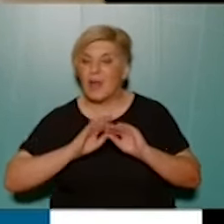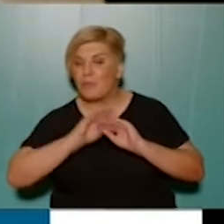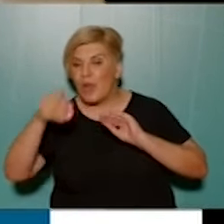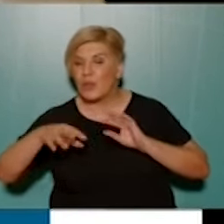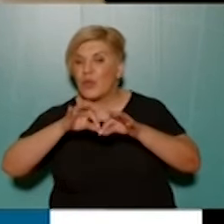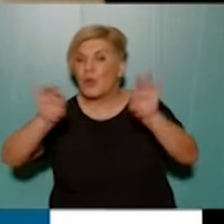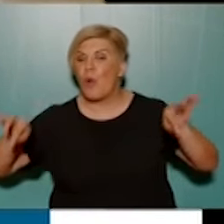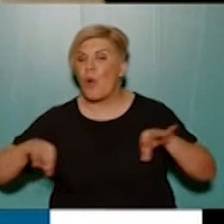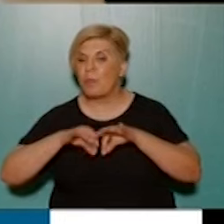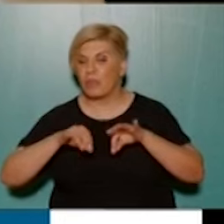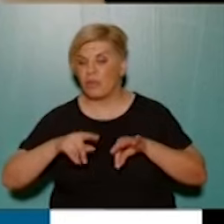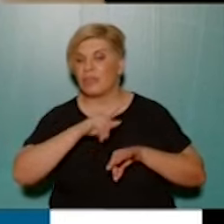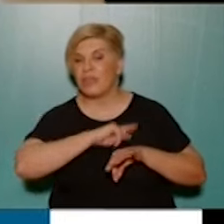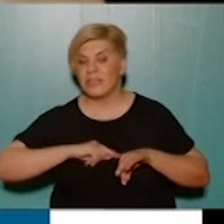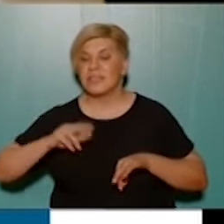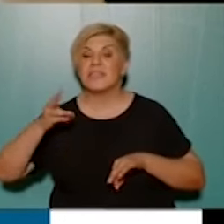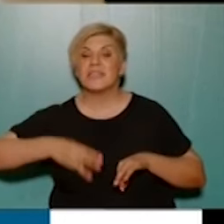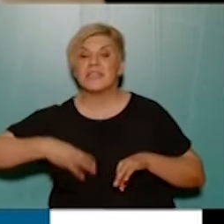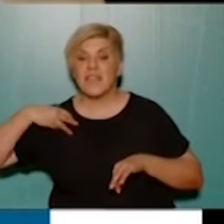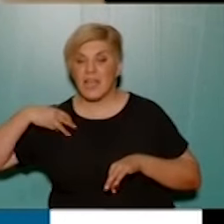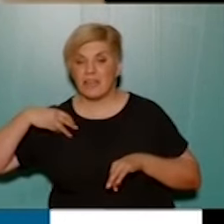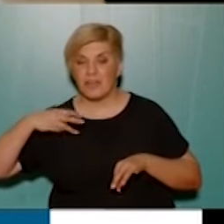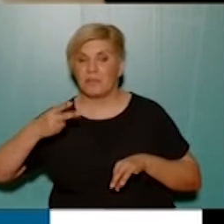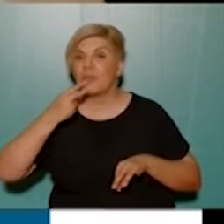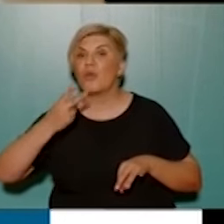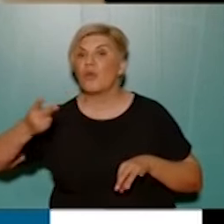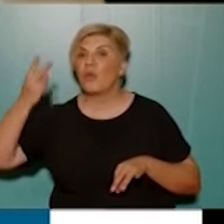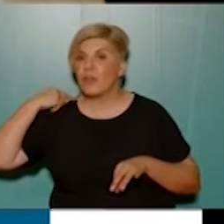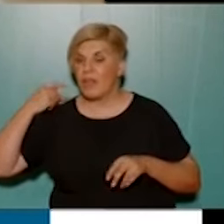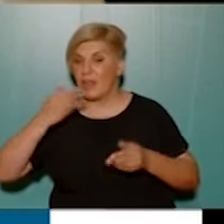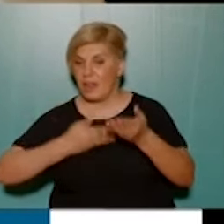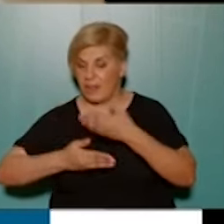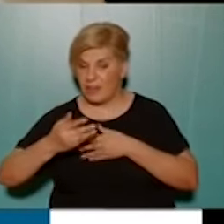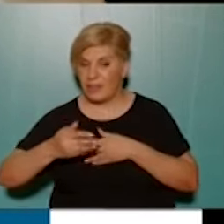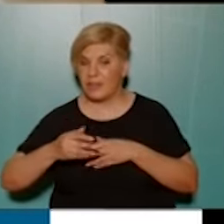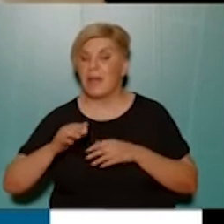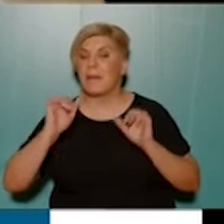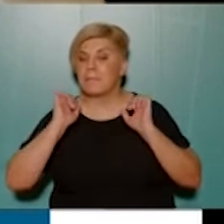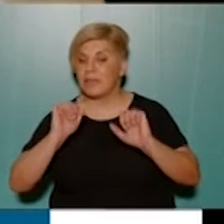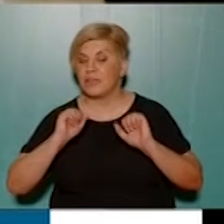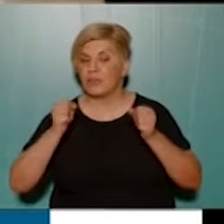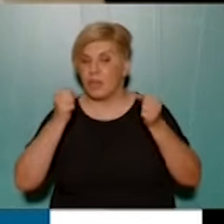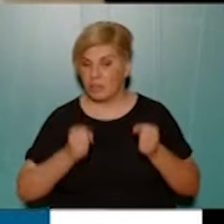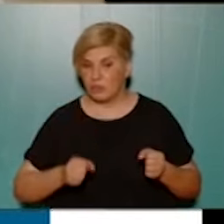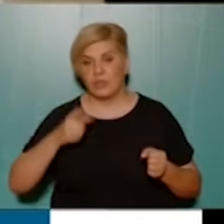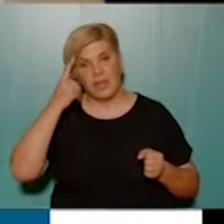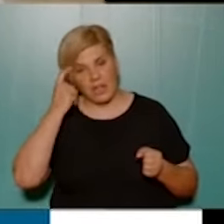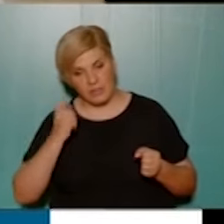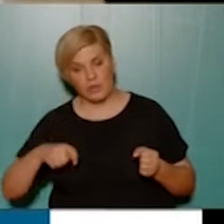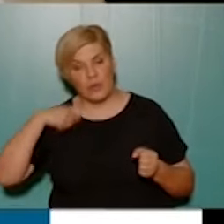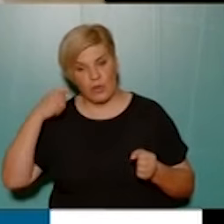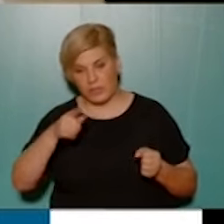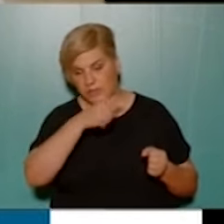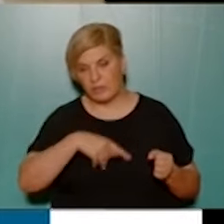Κόπεδο, που ήταν επί διοίκηση Ζέρβα να αποχαρακτηριστεί πριν δύο χρόνια, κάτω από την πίεση των κατοίκων, και να το ξέρουν οι γονείς που